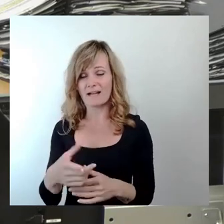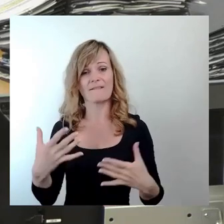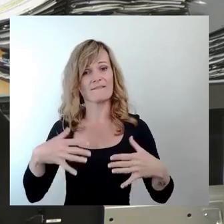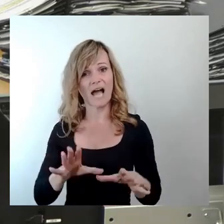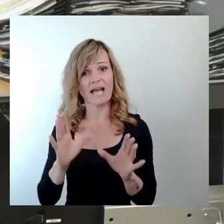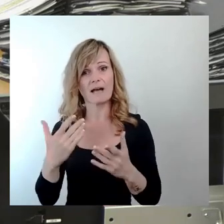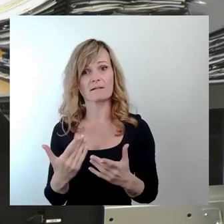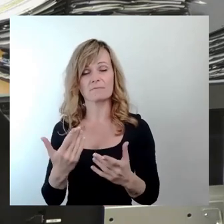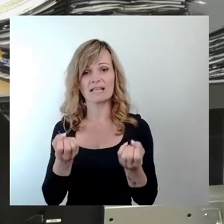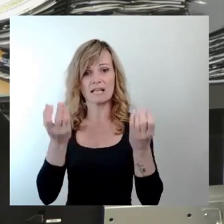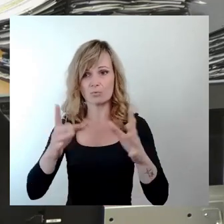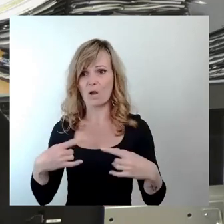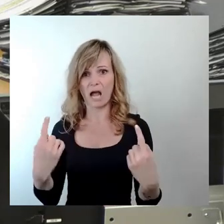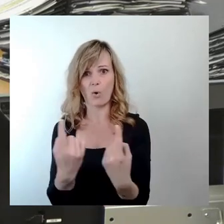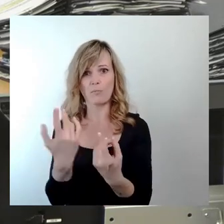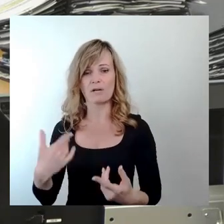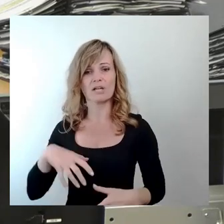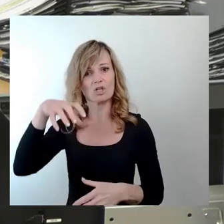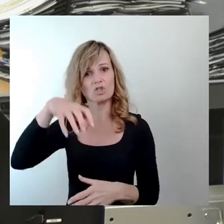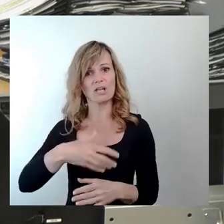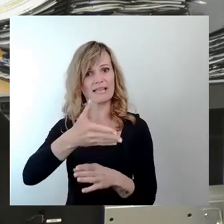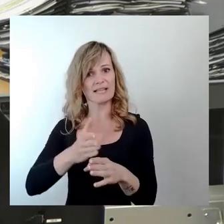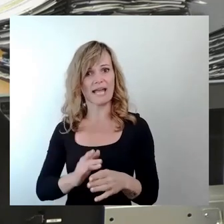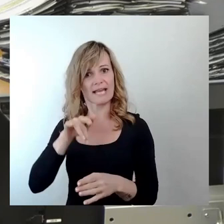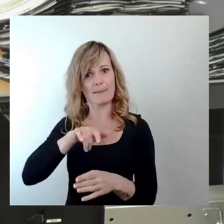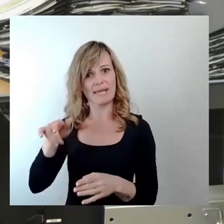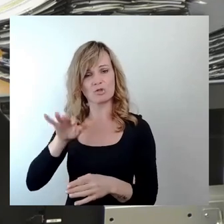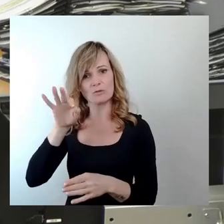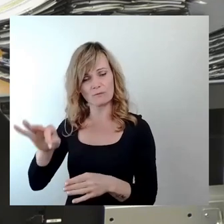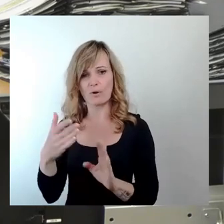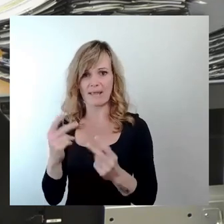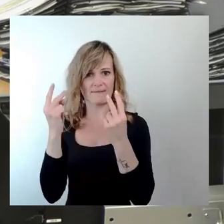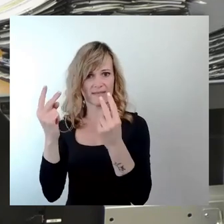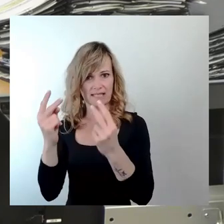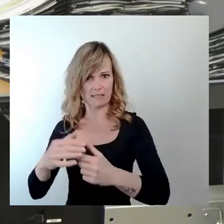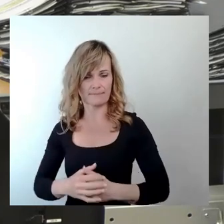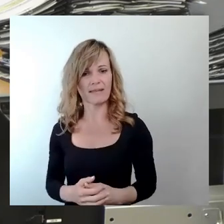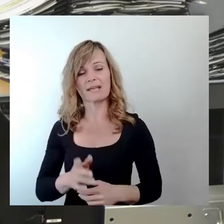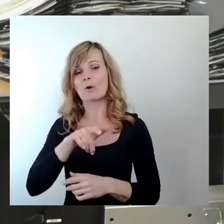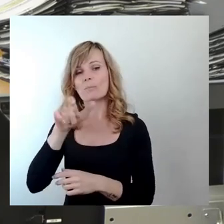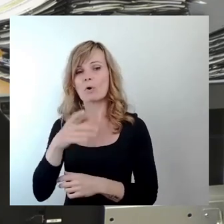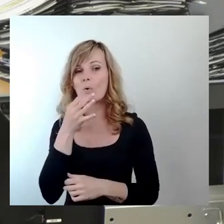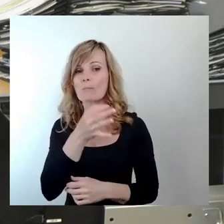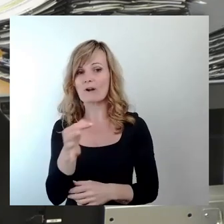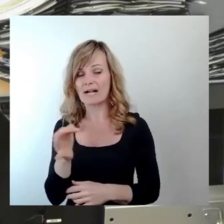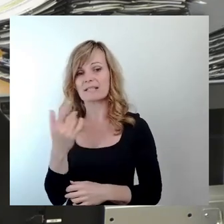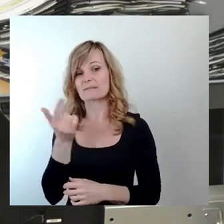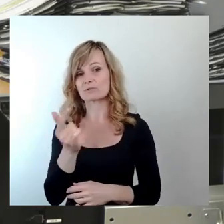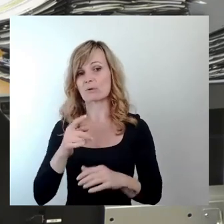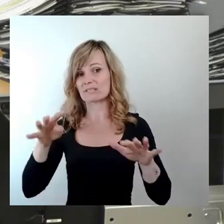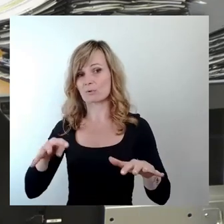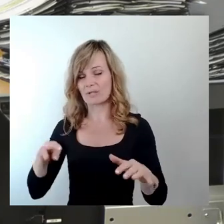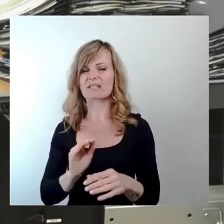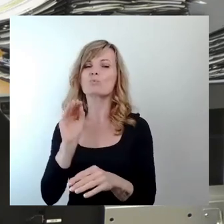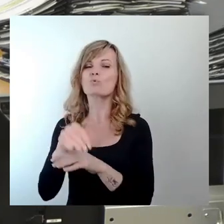für die Menschen aus dem Stadtteil, muss aus unserer Sicht Priorität sein. In der Bürgerumfrage 2019 sagten über 300 Befragte, dass